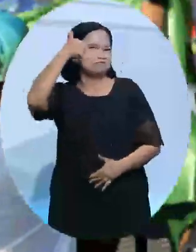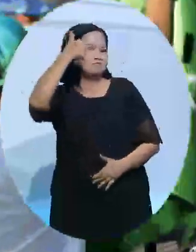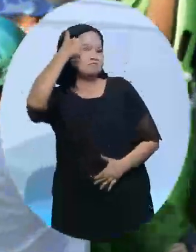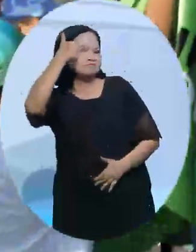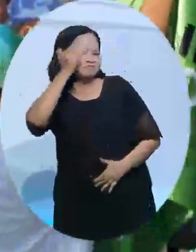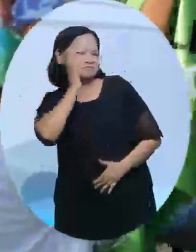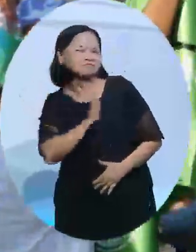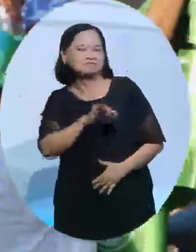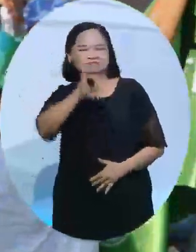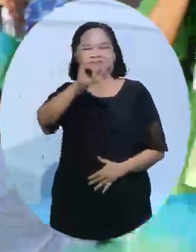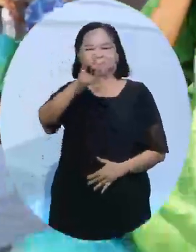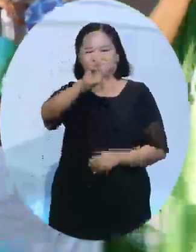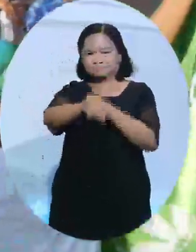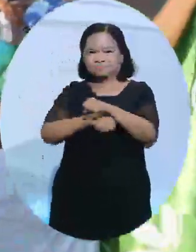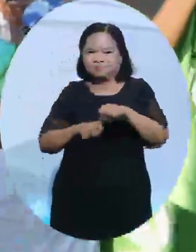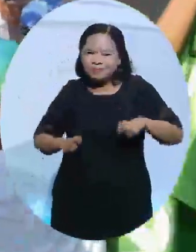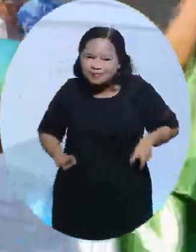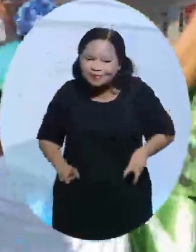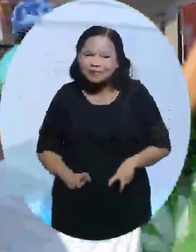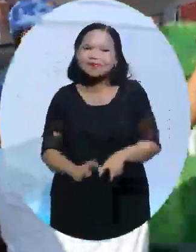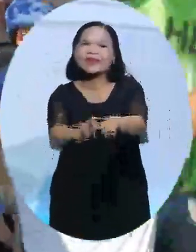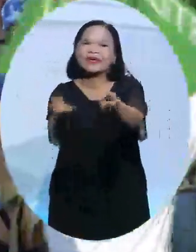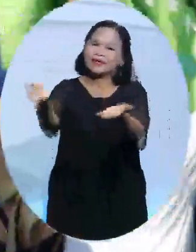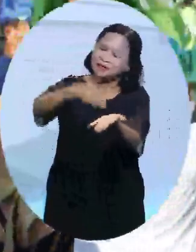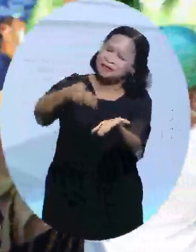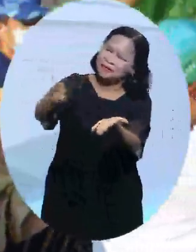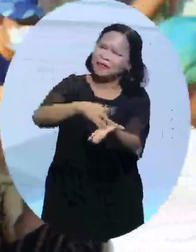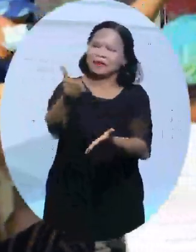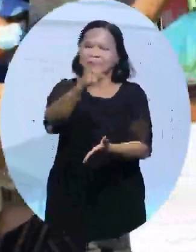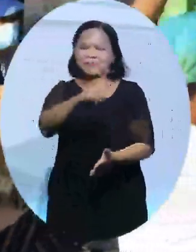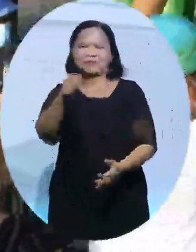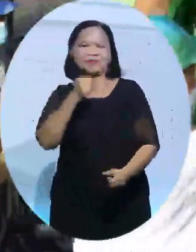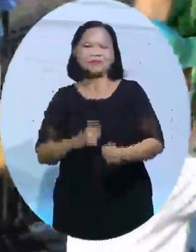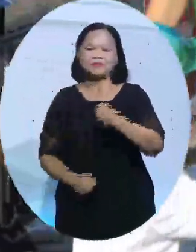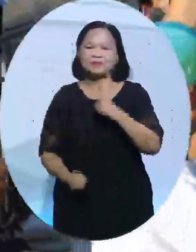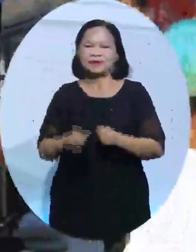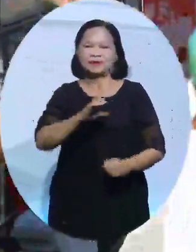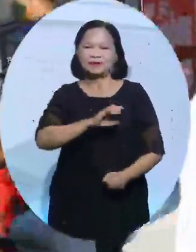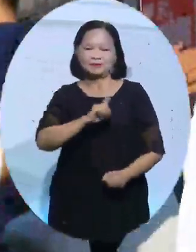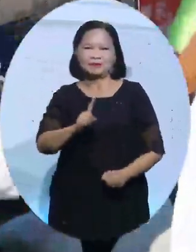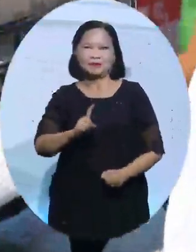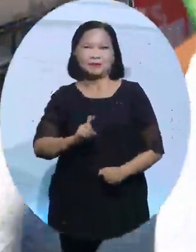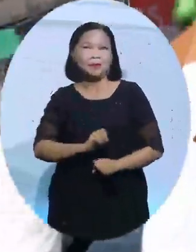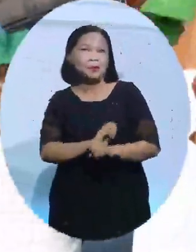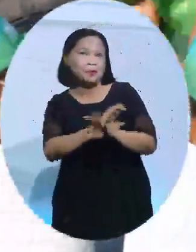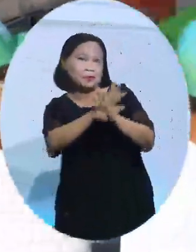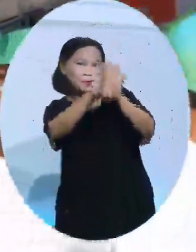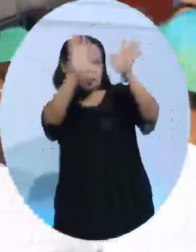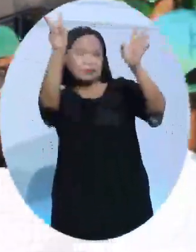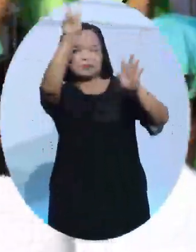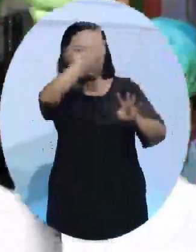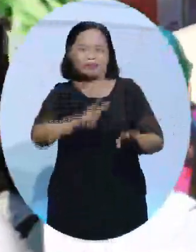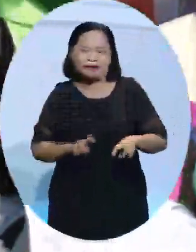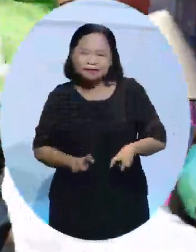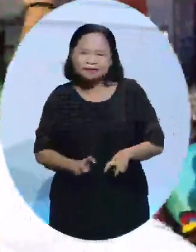Qua 62 năm, giải chạy đã phát hiện và bồi dưỡng hàng trăm vận động viên cấp kiện tướng cấp 1 làm rạng danh Việt Nam trong các giải